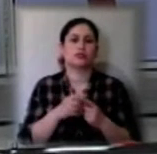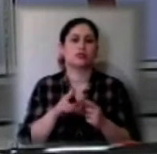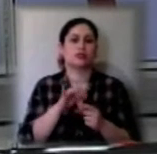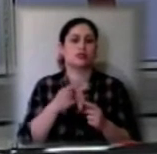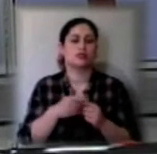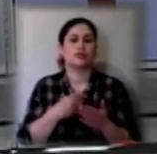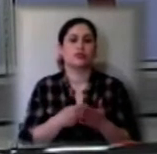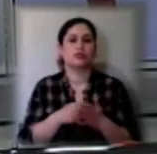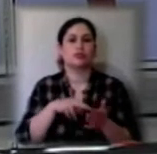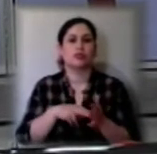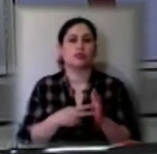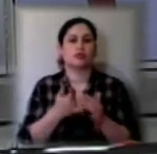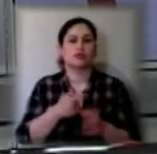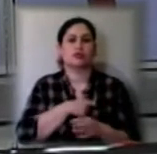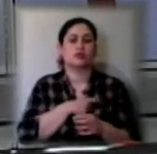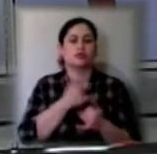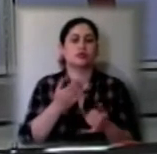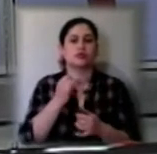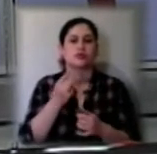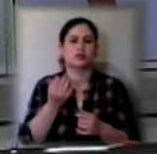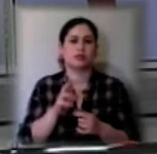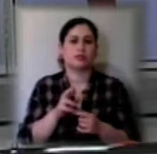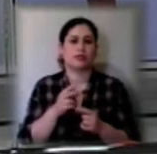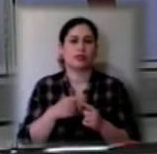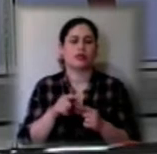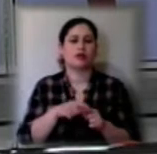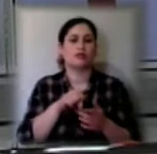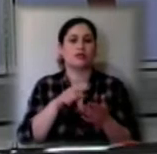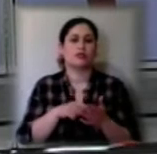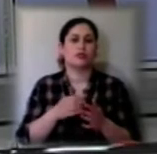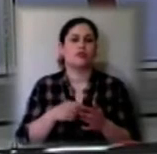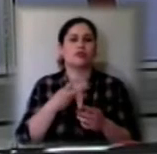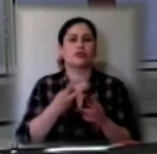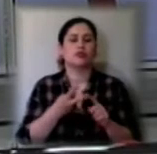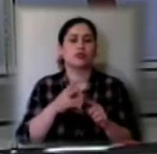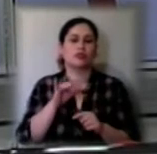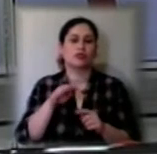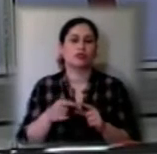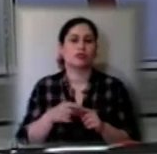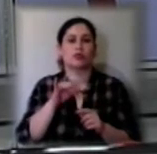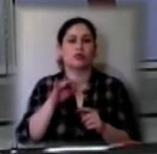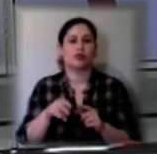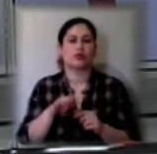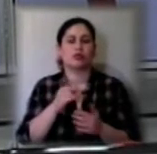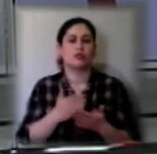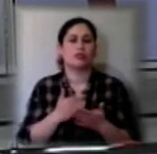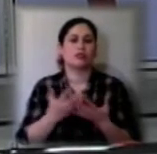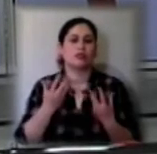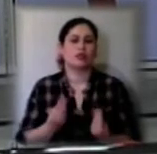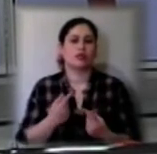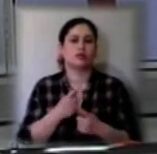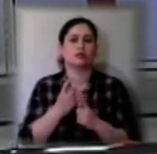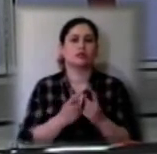планували депутати на сьогоднішні сесії. Це питання винесли до другого пункту проєкту порядку денного – зміни до міського